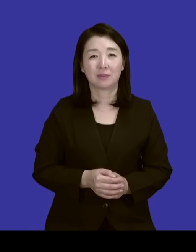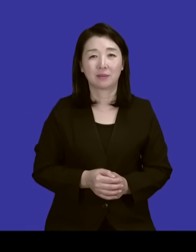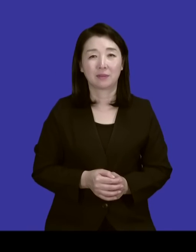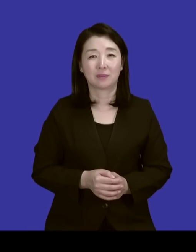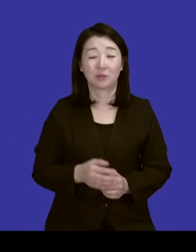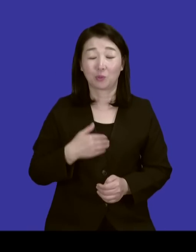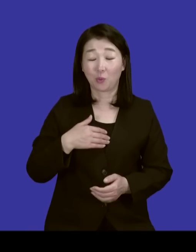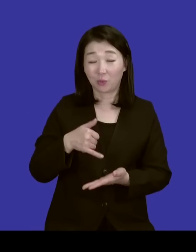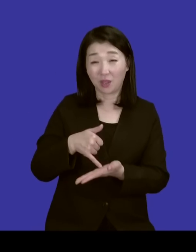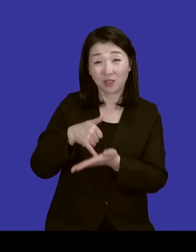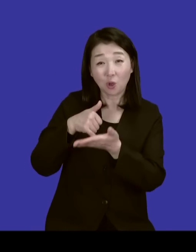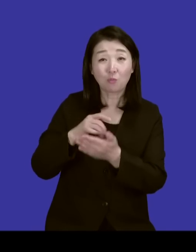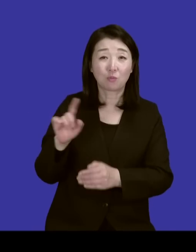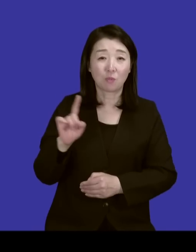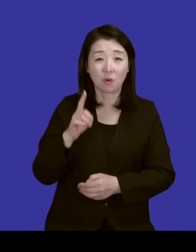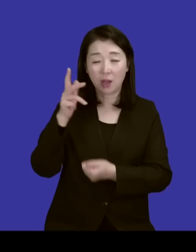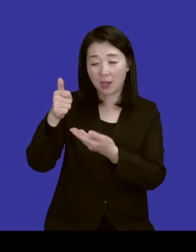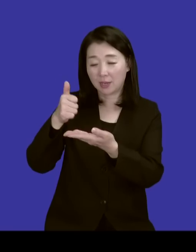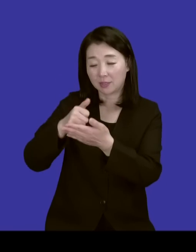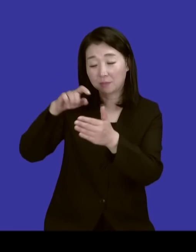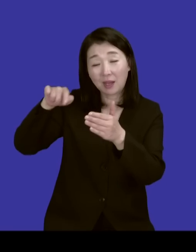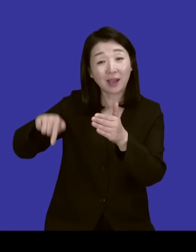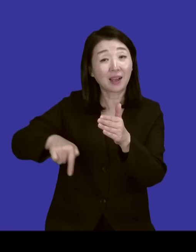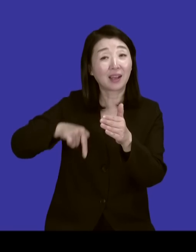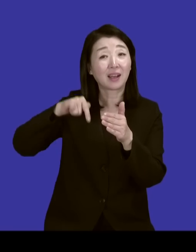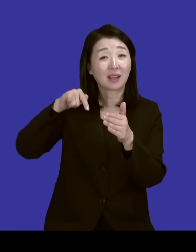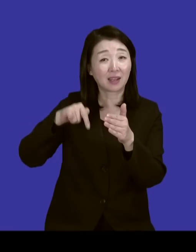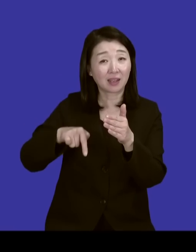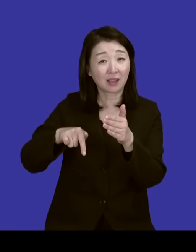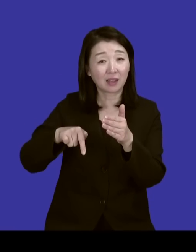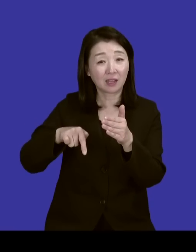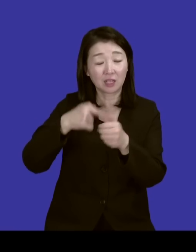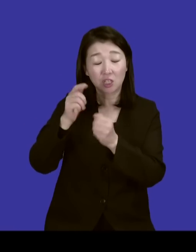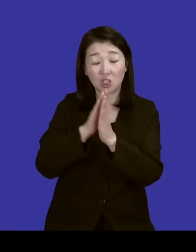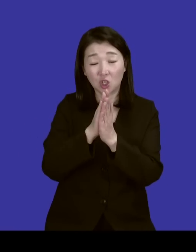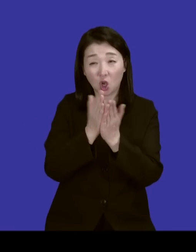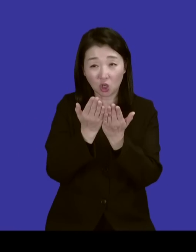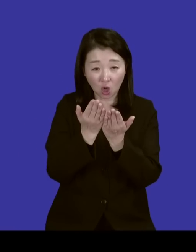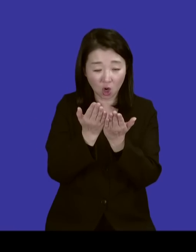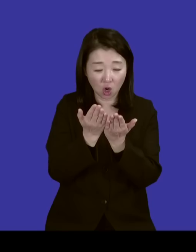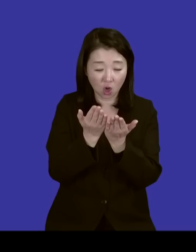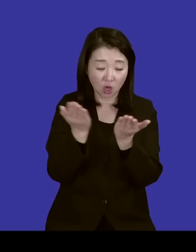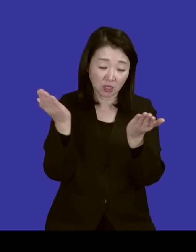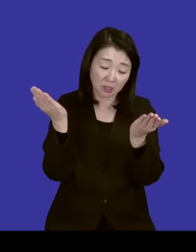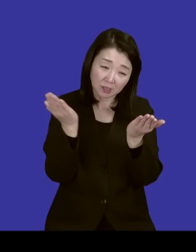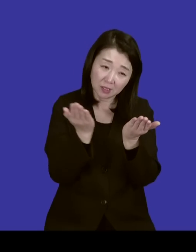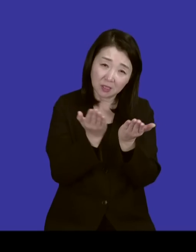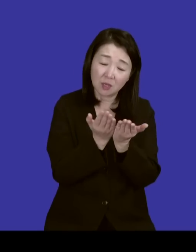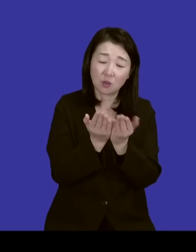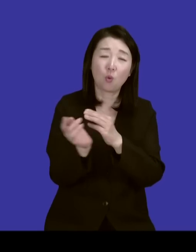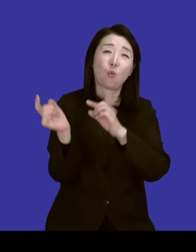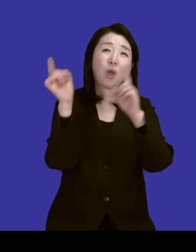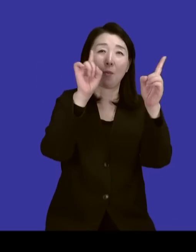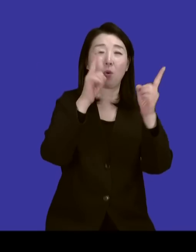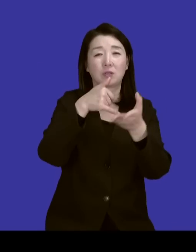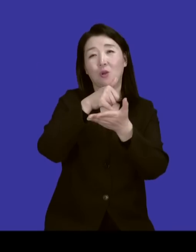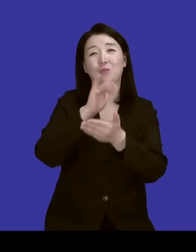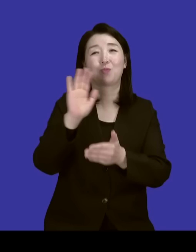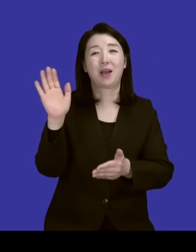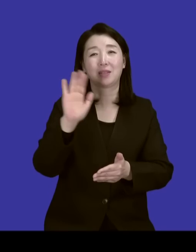이제 하나님 안에서 이렇게 성경적으로 이렇게 회복된 성품이 아니었어요.